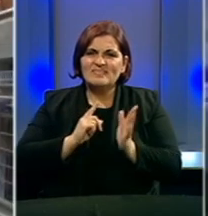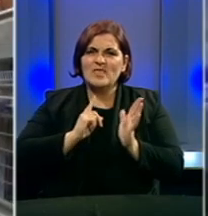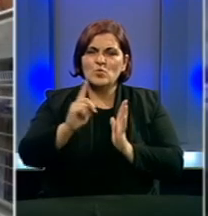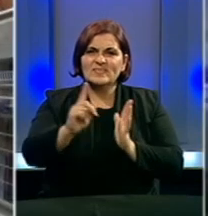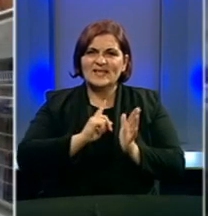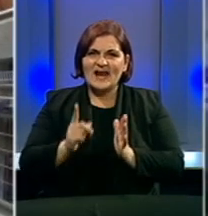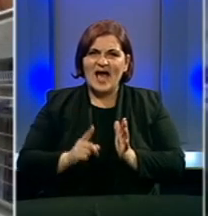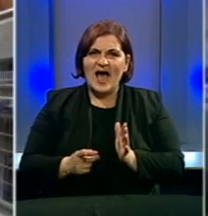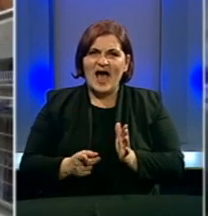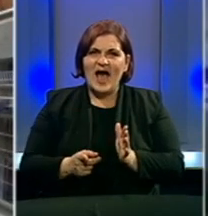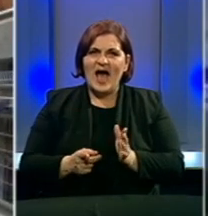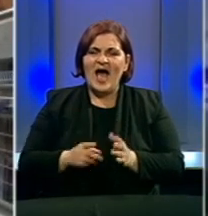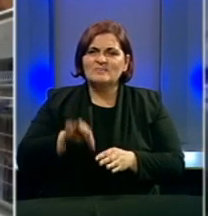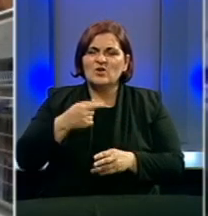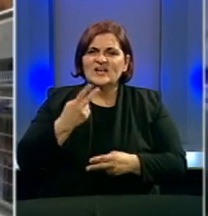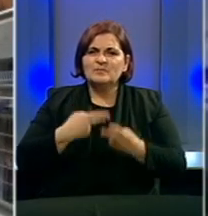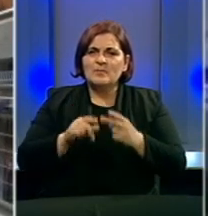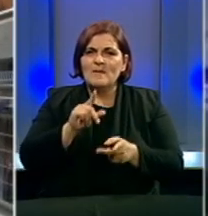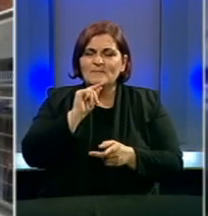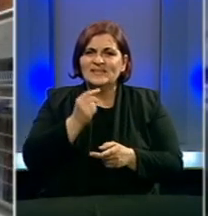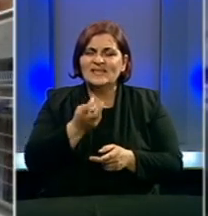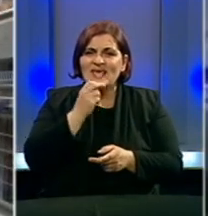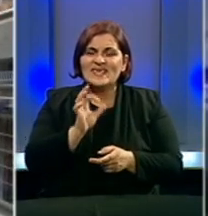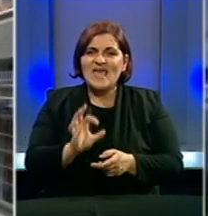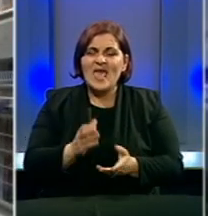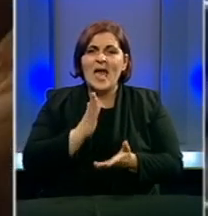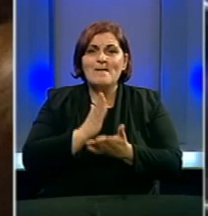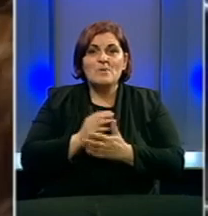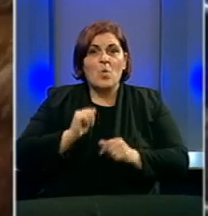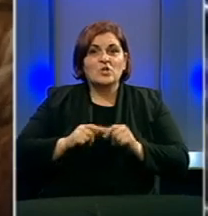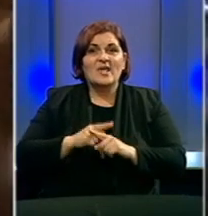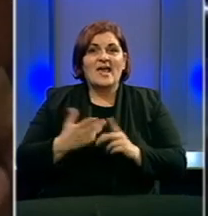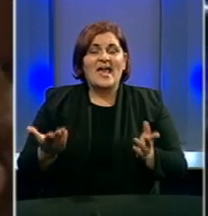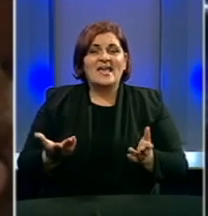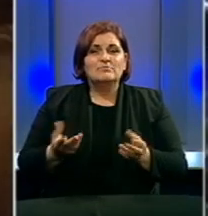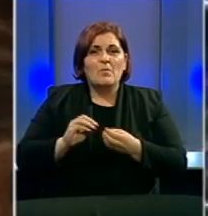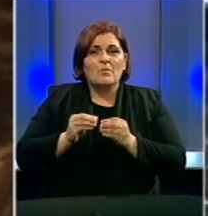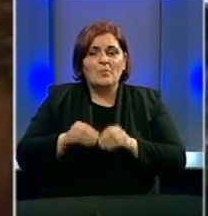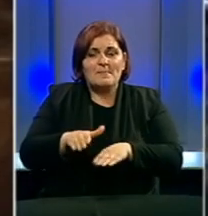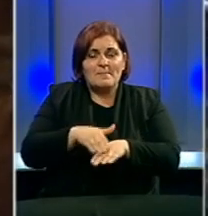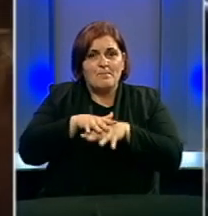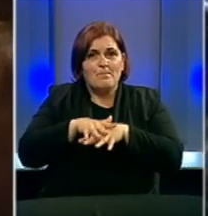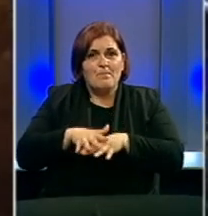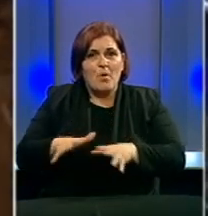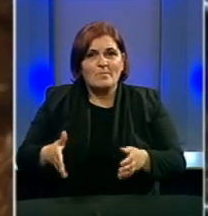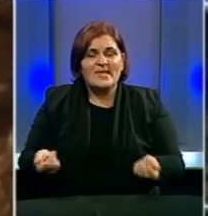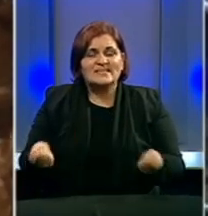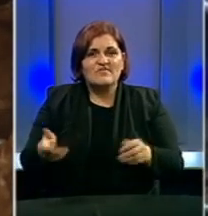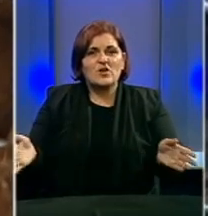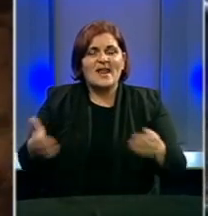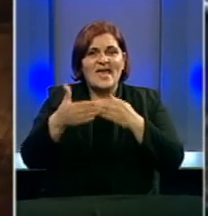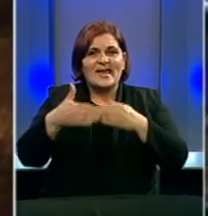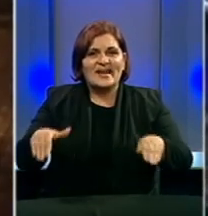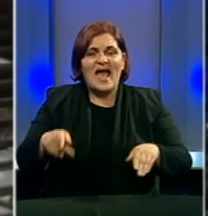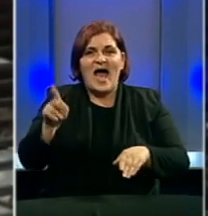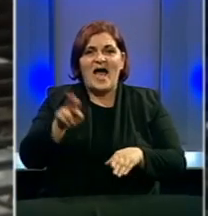Izvoz naših proizvođača Pilitine i Jaja je također bio ugrožen zbog zemalja koje su na početku pandemije zatvorile granice, a i